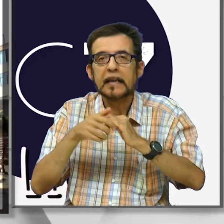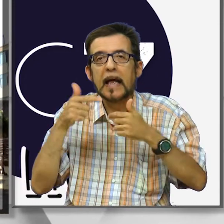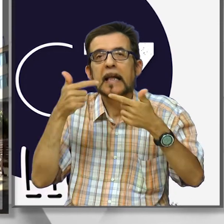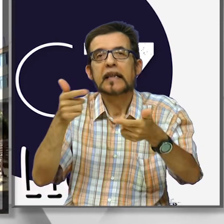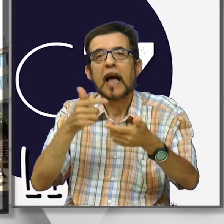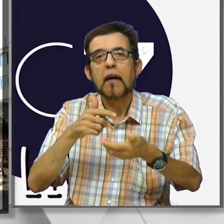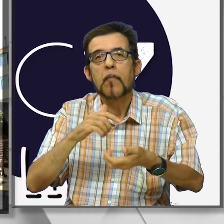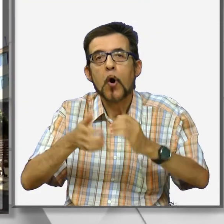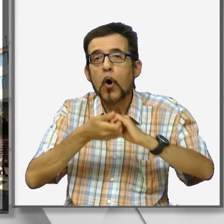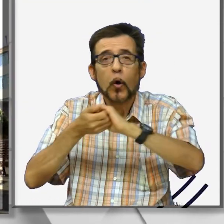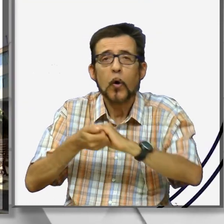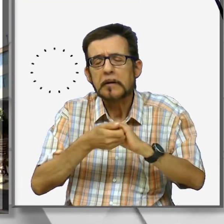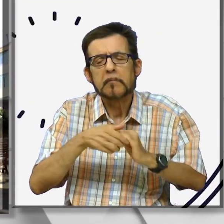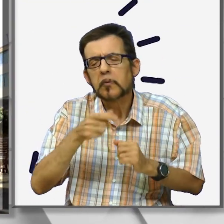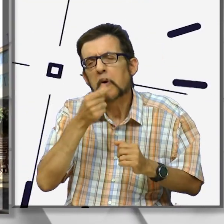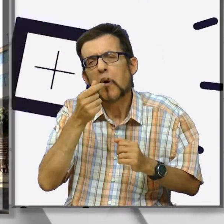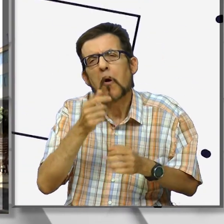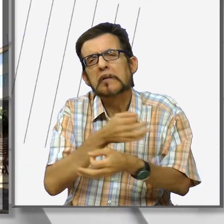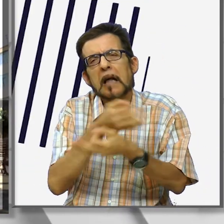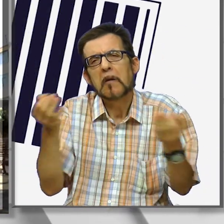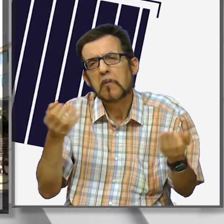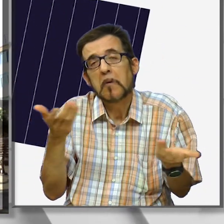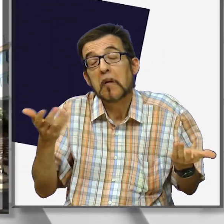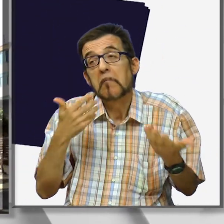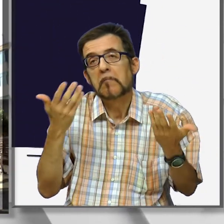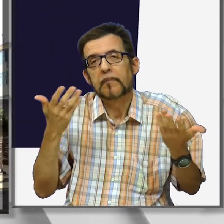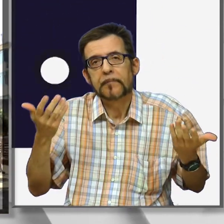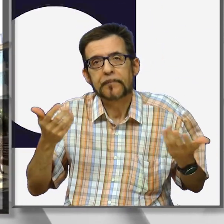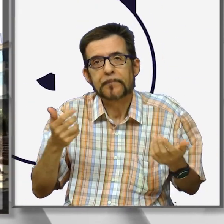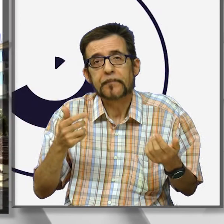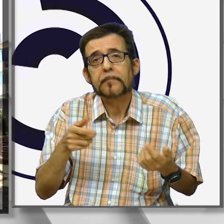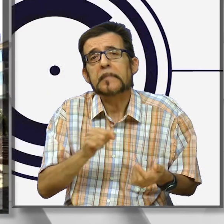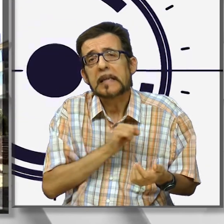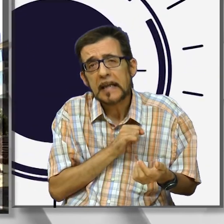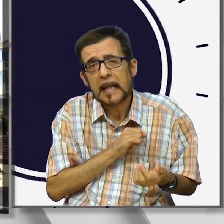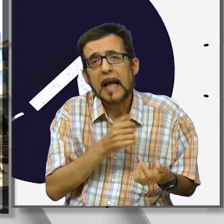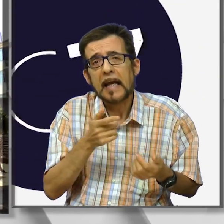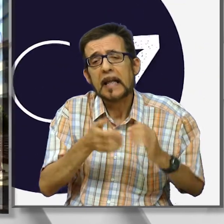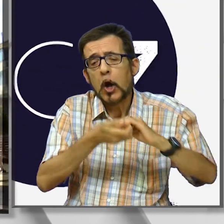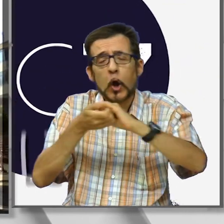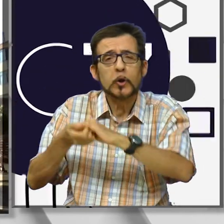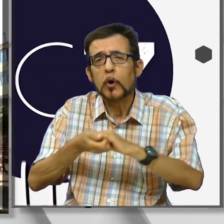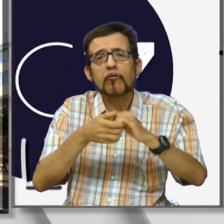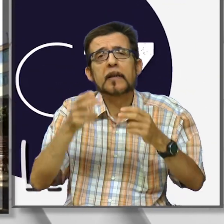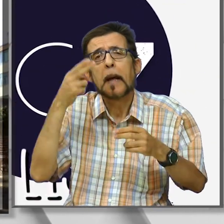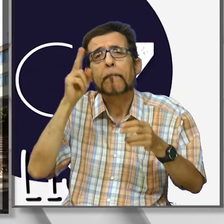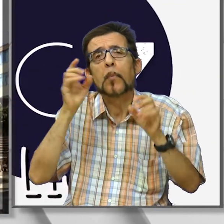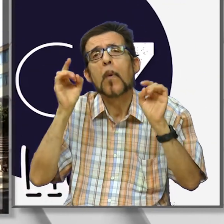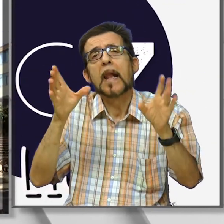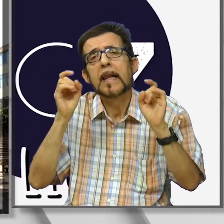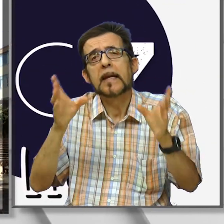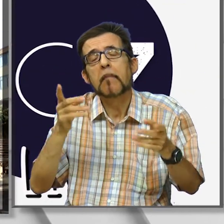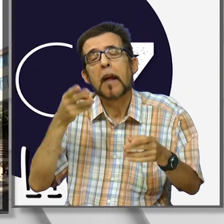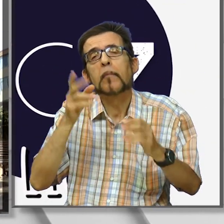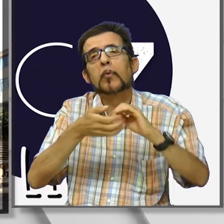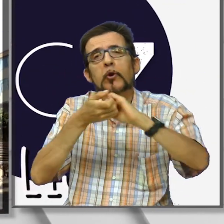solidarietà di tutti. Non costa nulla, neanche una decisione di fede, se non credere in una società più libera, più pluralista e più